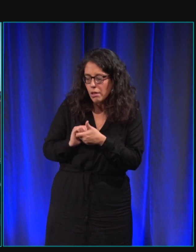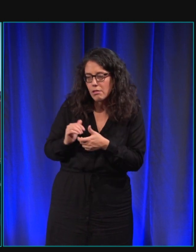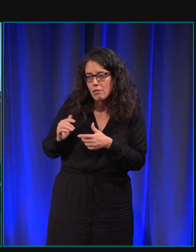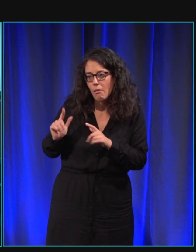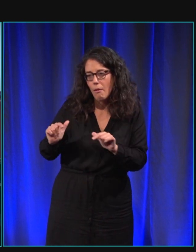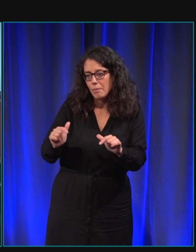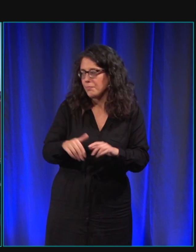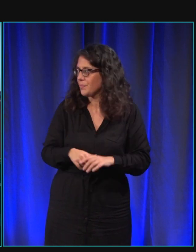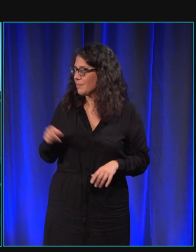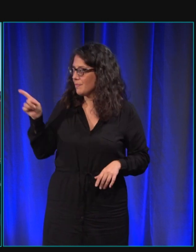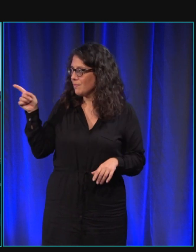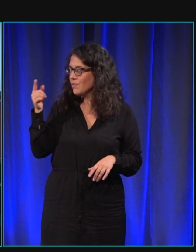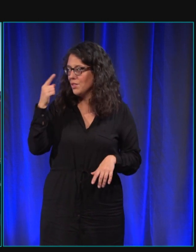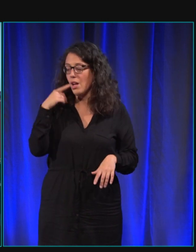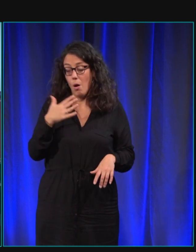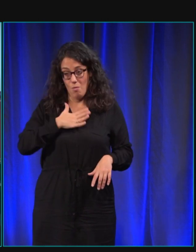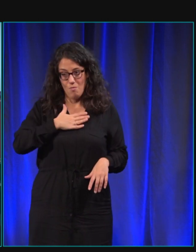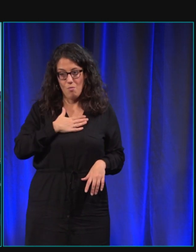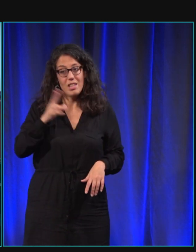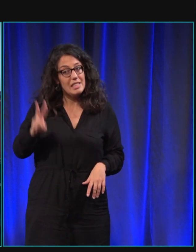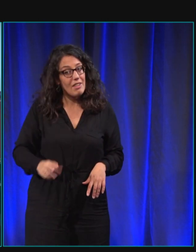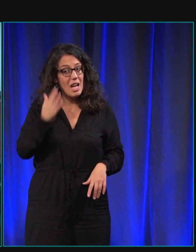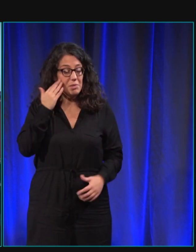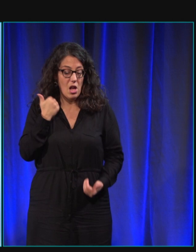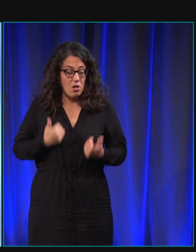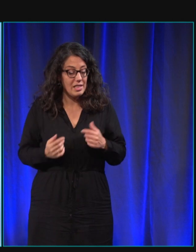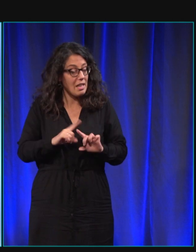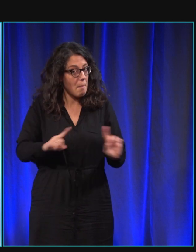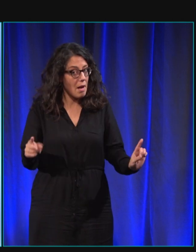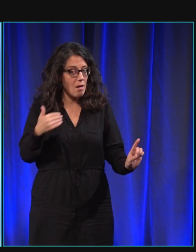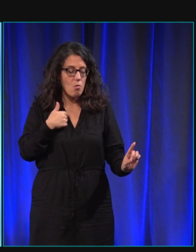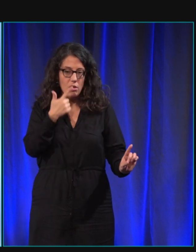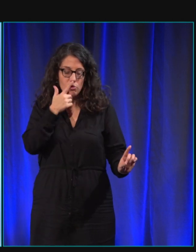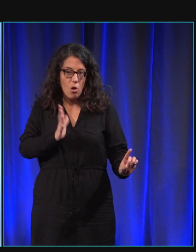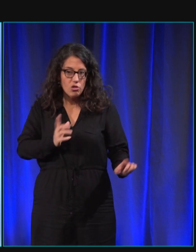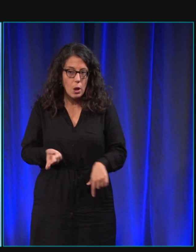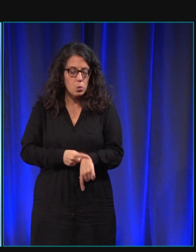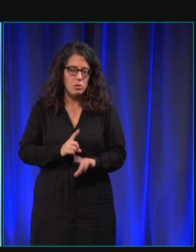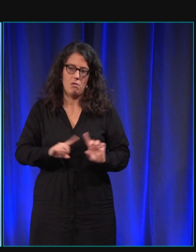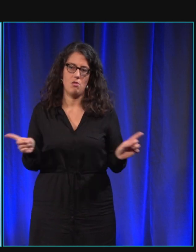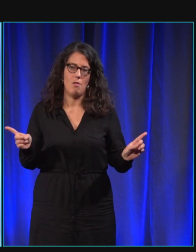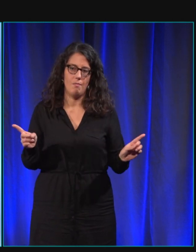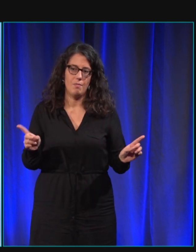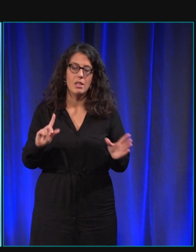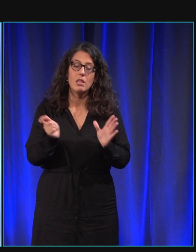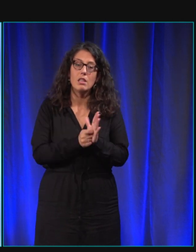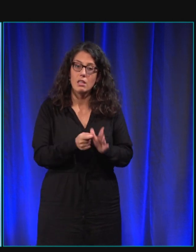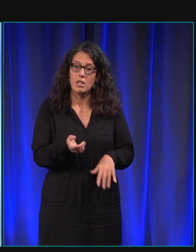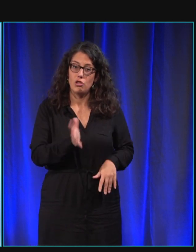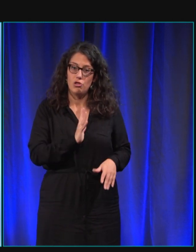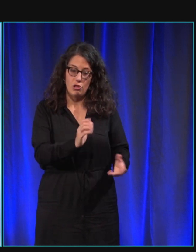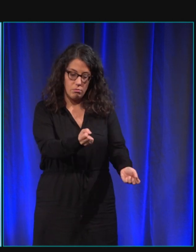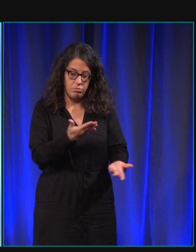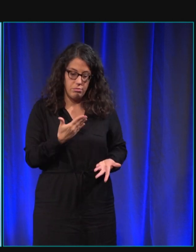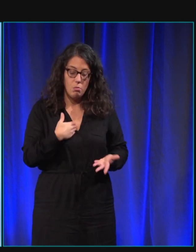je pense que je n'aurais pas eu un chien aussi jeune si je n'avais pas été handicapée alors moi je n'avais pas encore la carte de 80% quand j'ai eu LOL je l eu